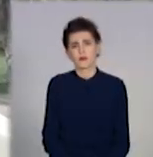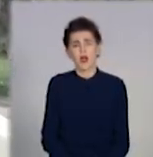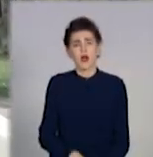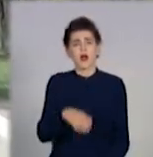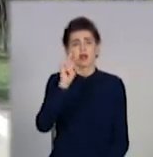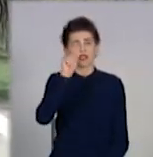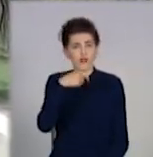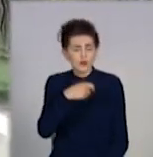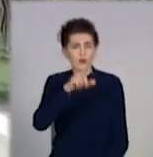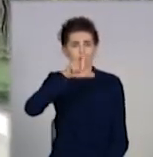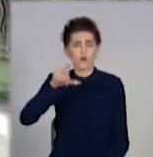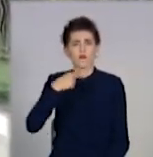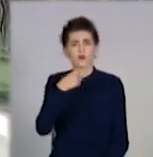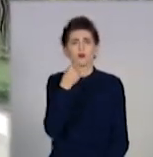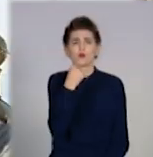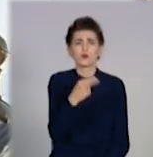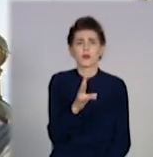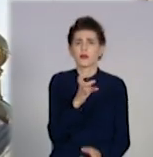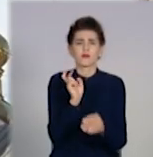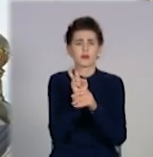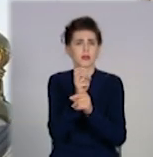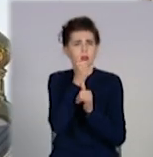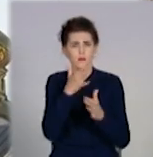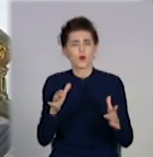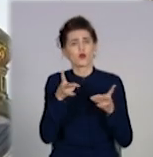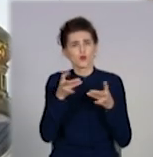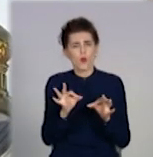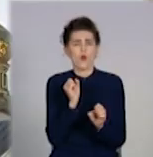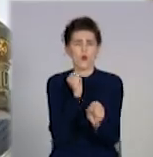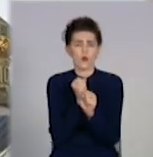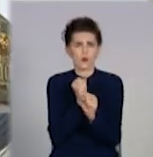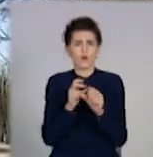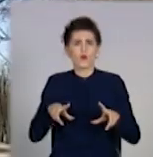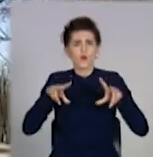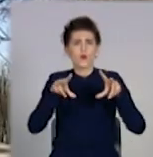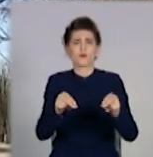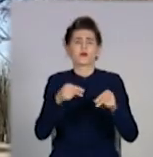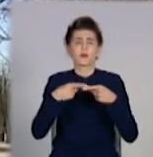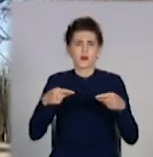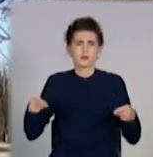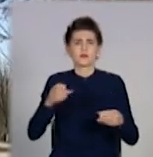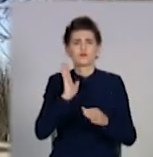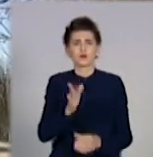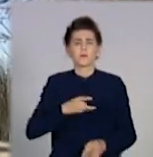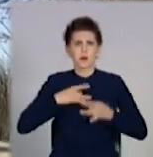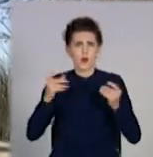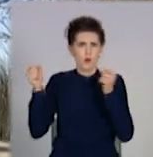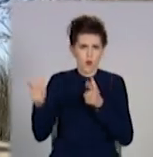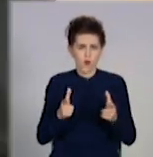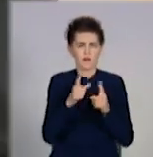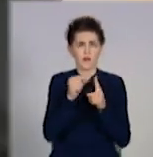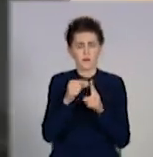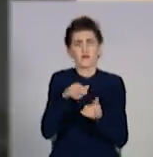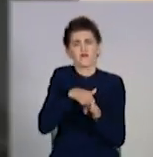кажуть, заборонити ходити до церков не можуть. Проте обіцяють усіх протиепідеміологічних заходів на свята дотримуватися.